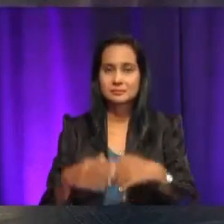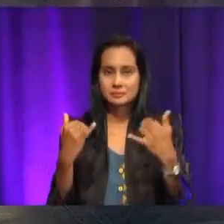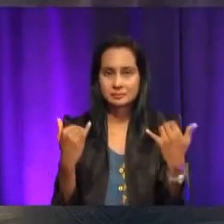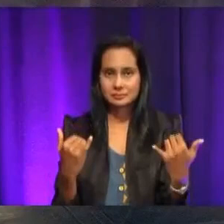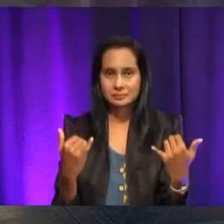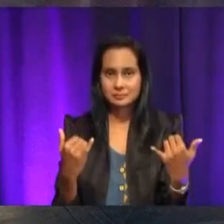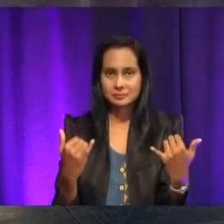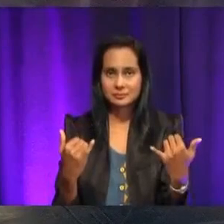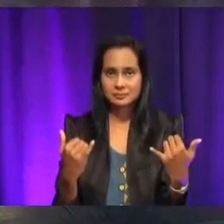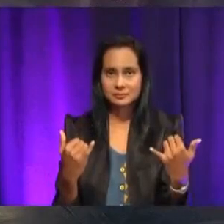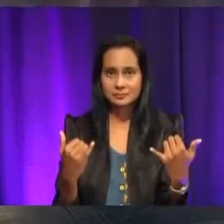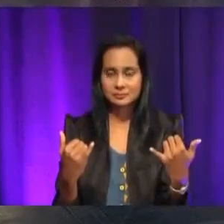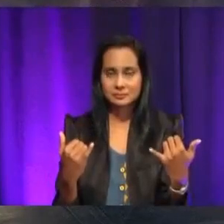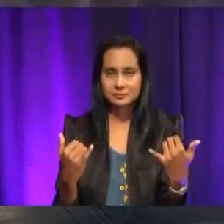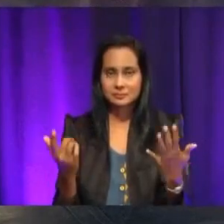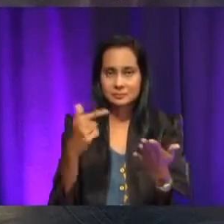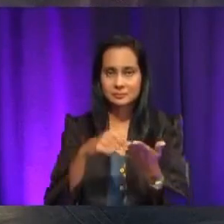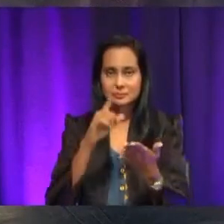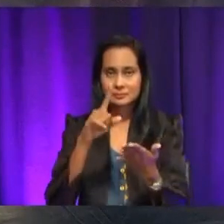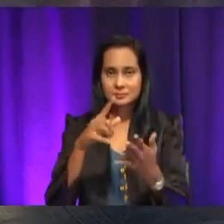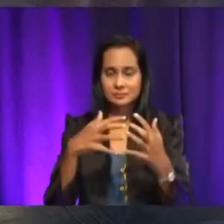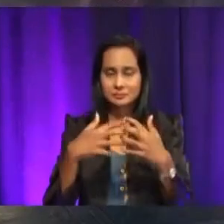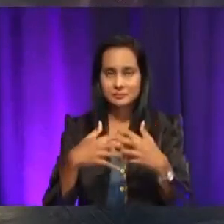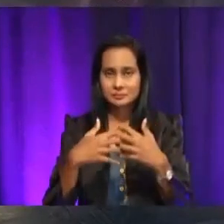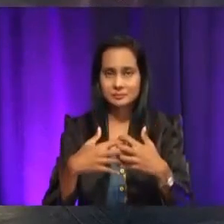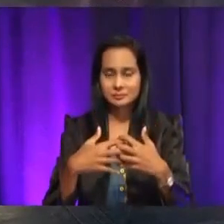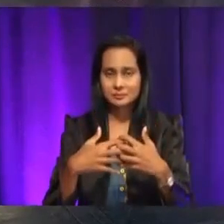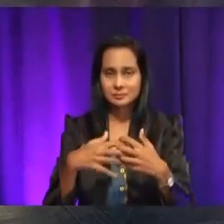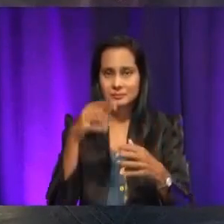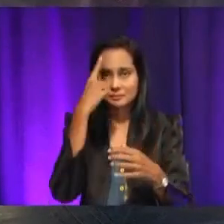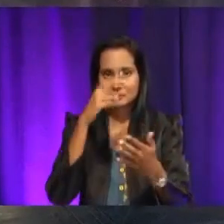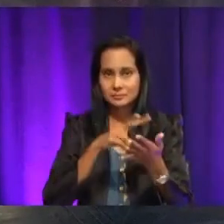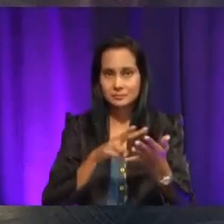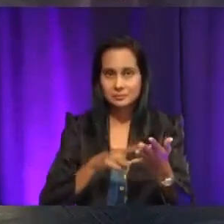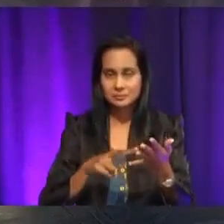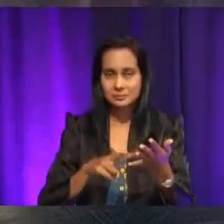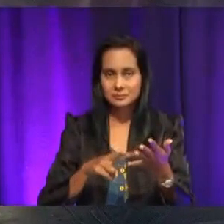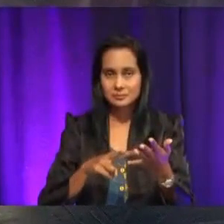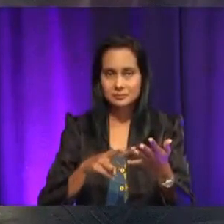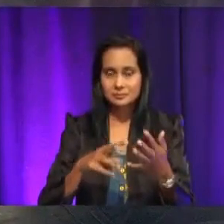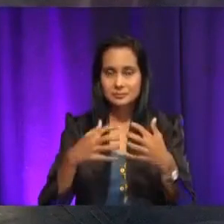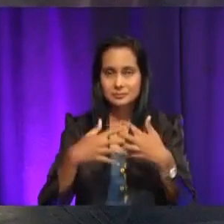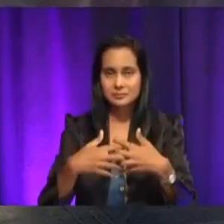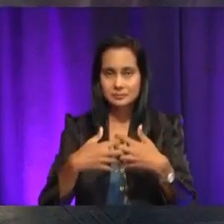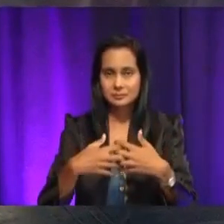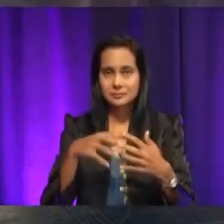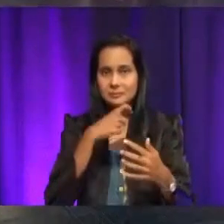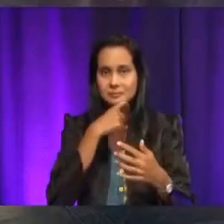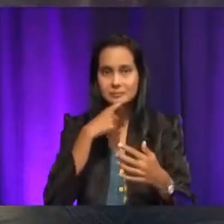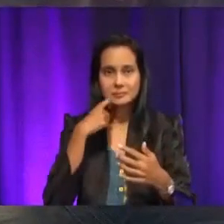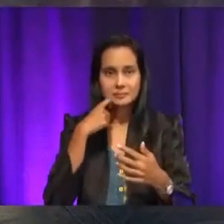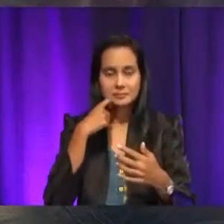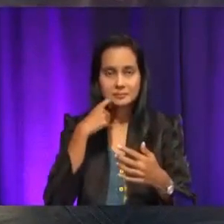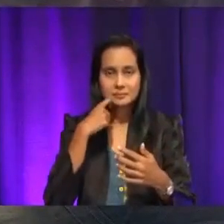kita ada satu lagi mesin yang perlu dibaca kandungan manualnya. Iaitu, mesin pengering pakaian. Okey, jadi